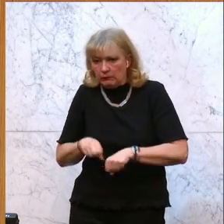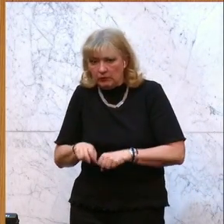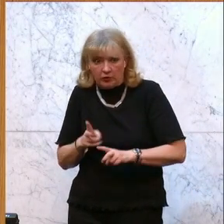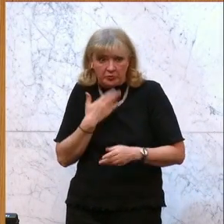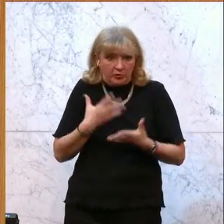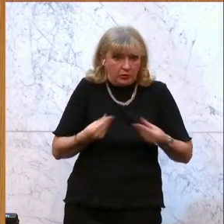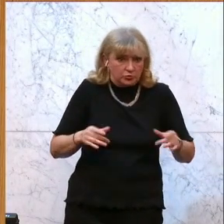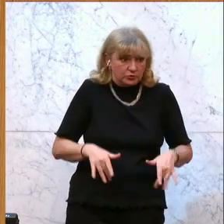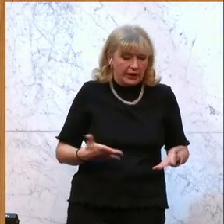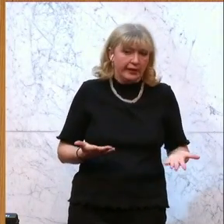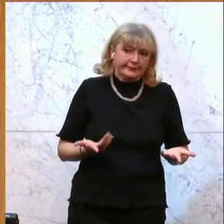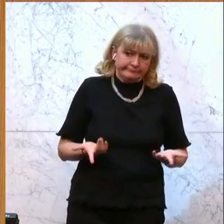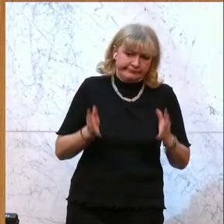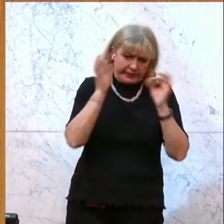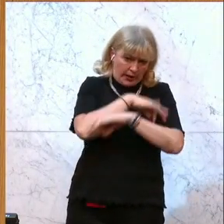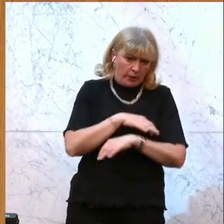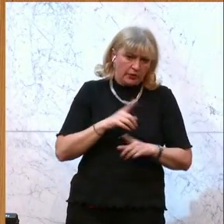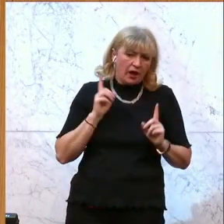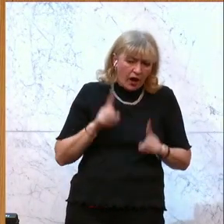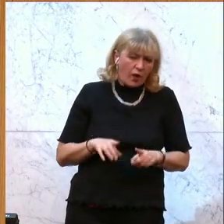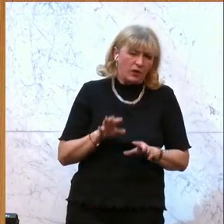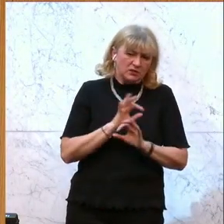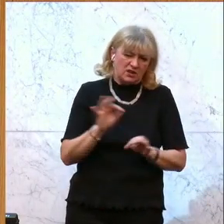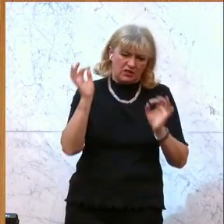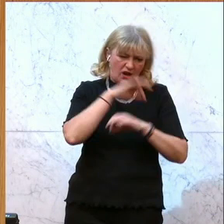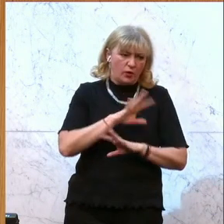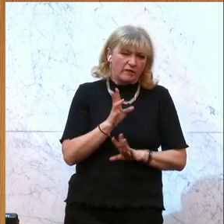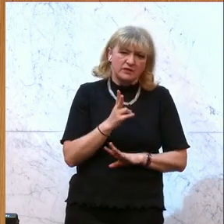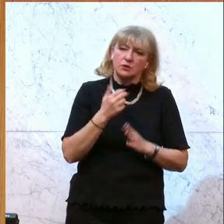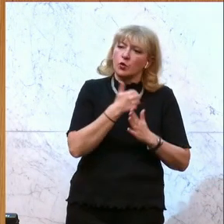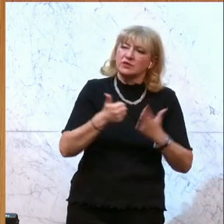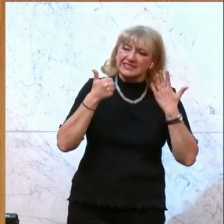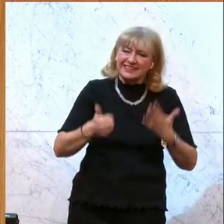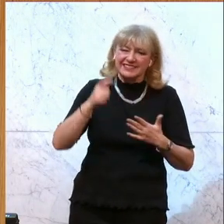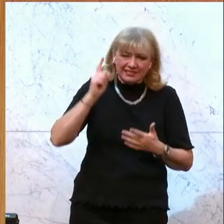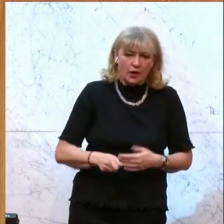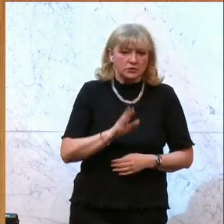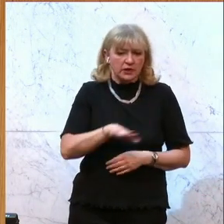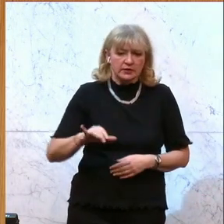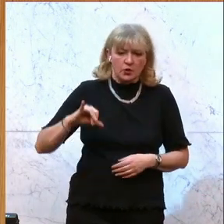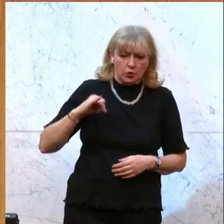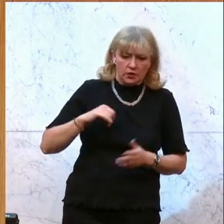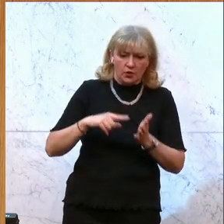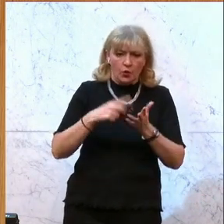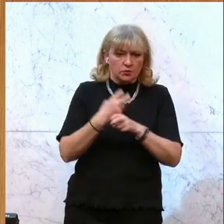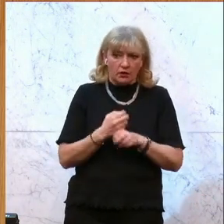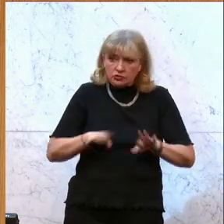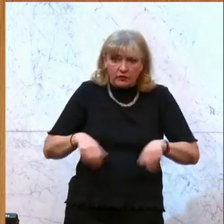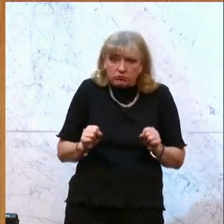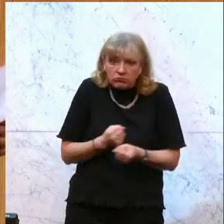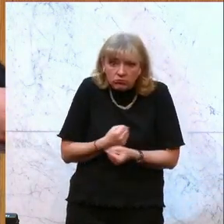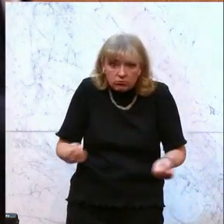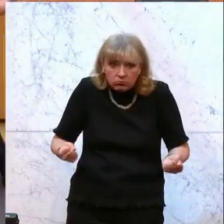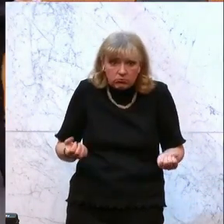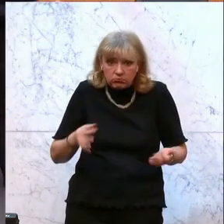tragisch, wenn man bedenkt, dass 160.000 Kinder und Jugendliche in Österreich nicht schwimmen können.